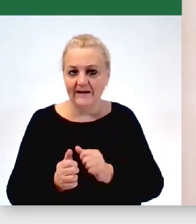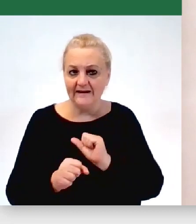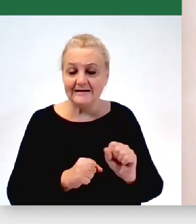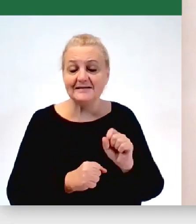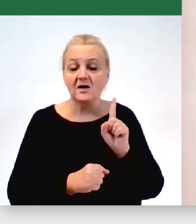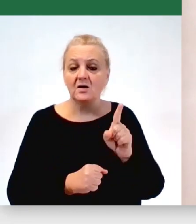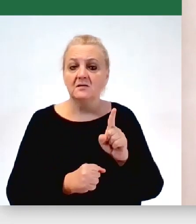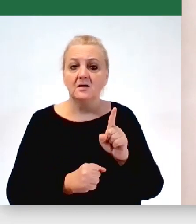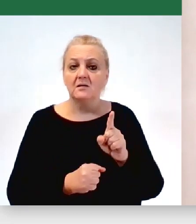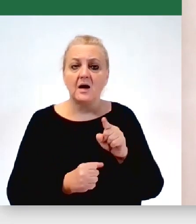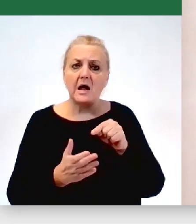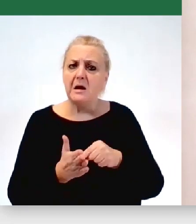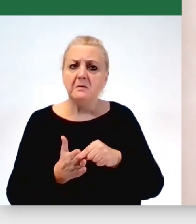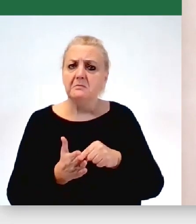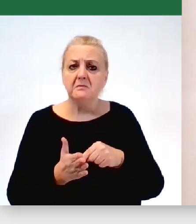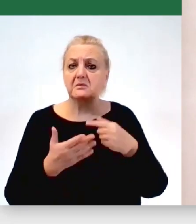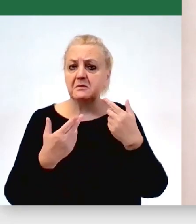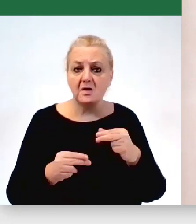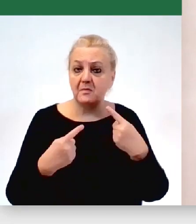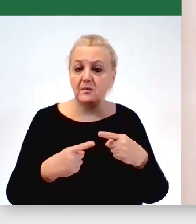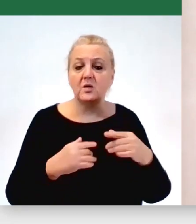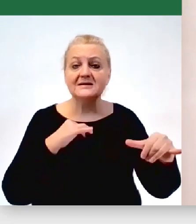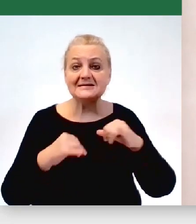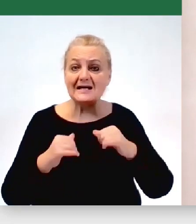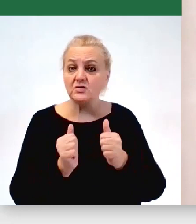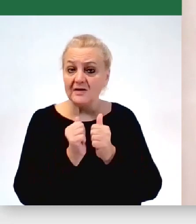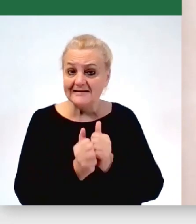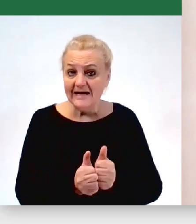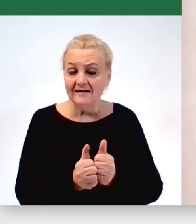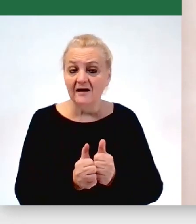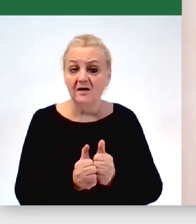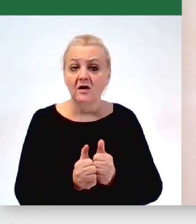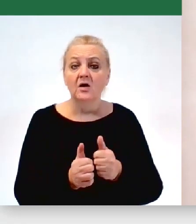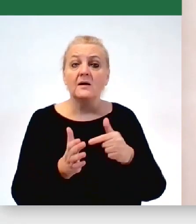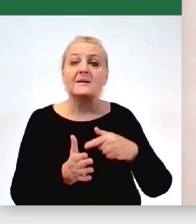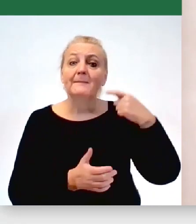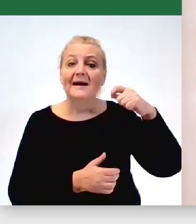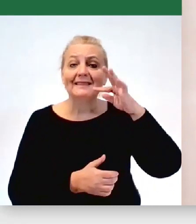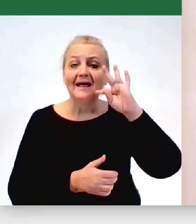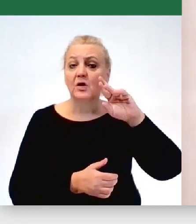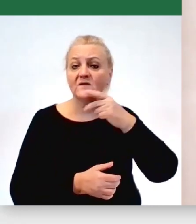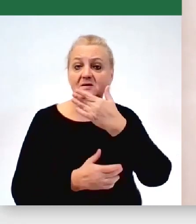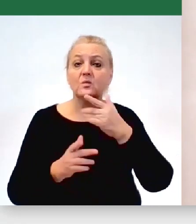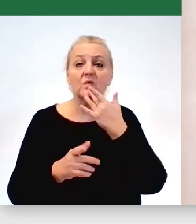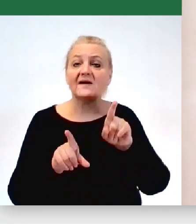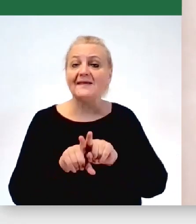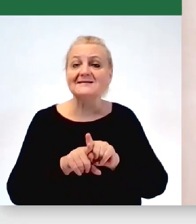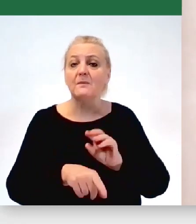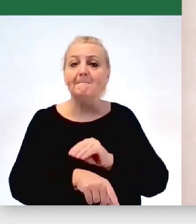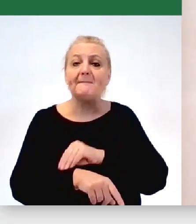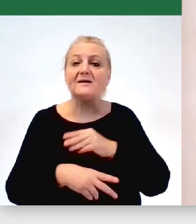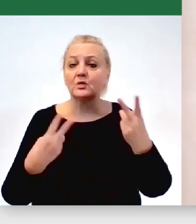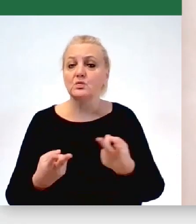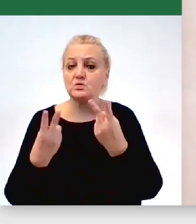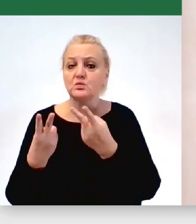doszło do tego. To zarządzanie tym zadaniem, chyba też prezydent Karnowski mówił o tych metodach szukania